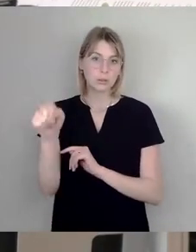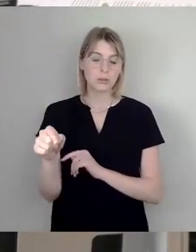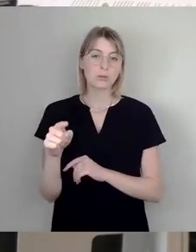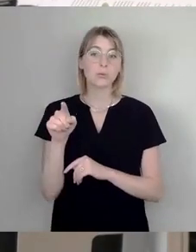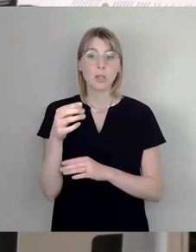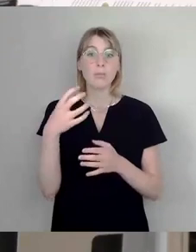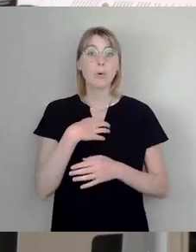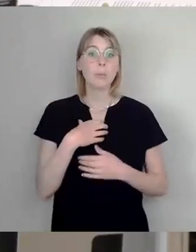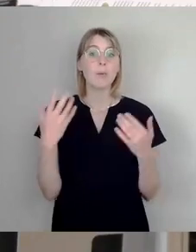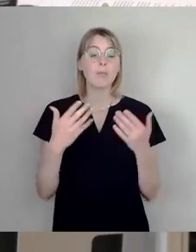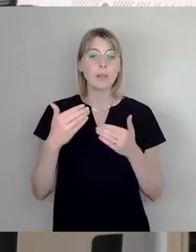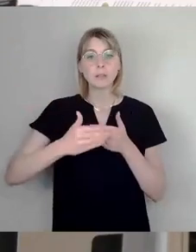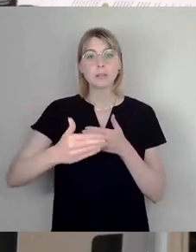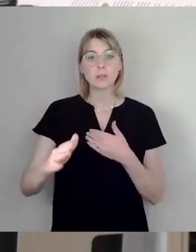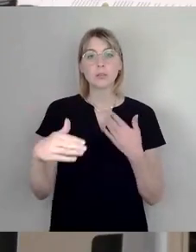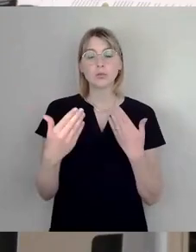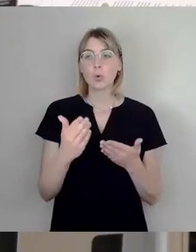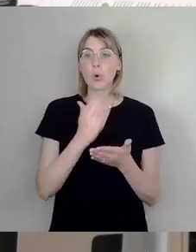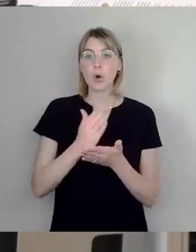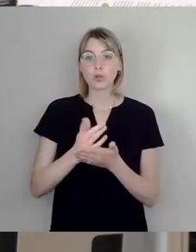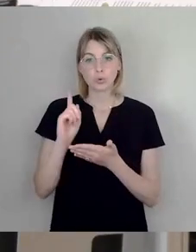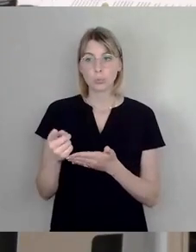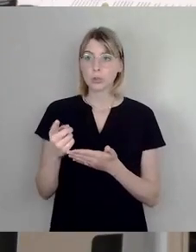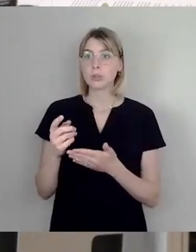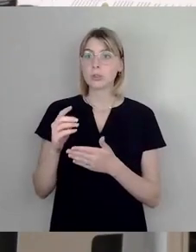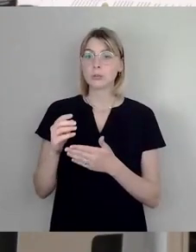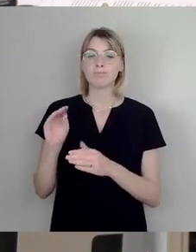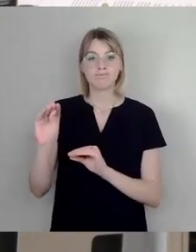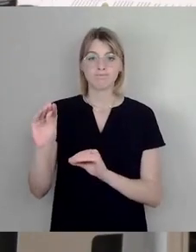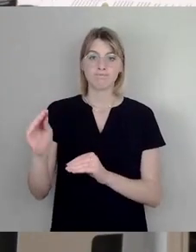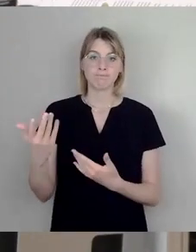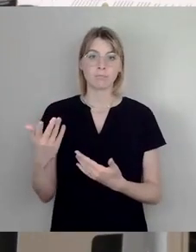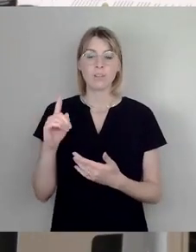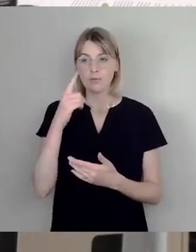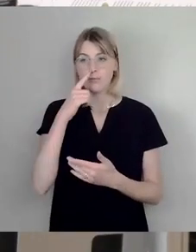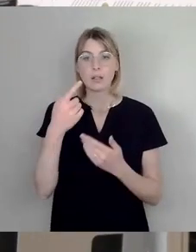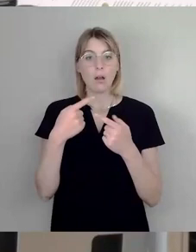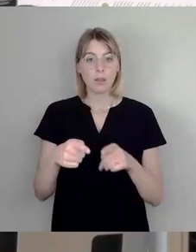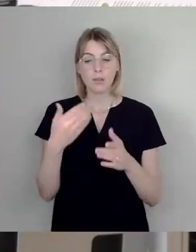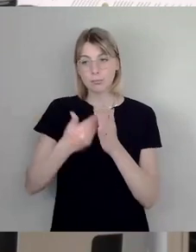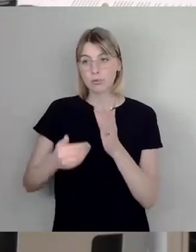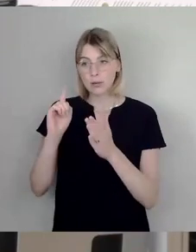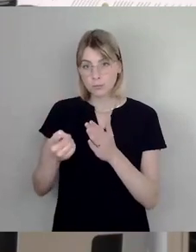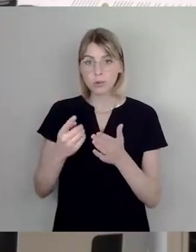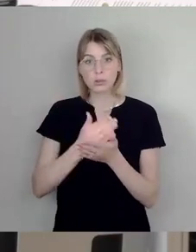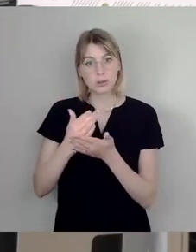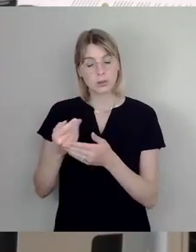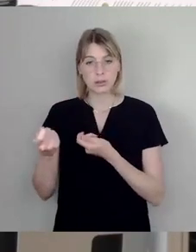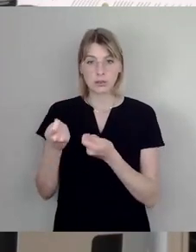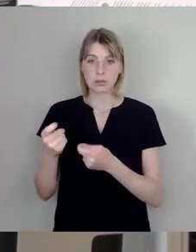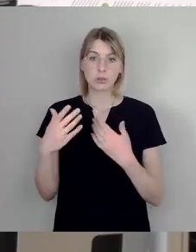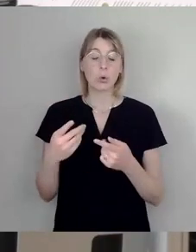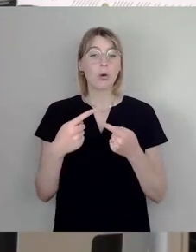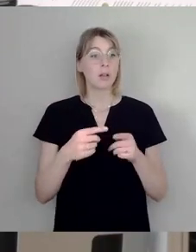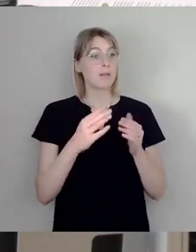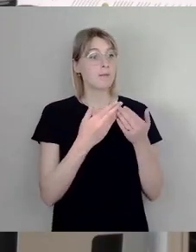regelmäßig irgendwie für Ordnung zu sorgen, dann, wenn irgendwelche Anwohnerbeschwerden kommen. Was wir mit diesen Freiflächen nicht haben werden, ist, dass